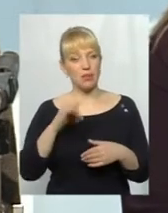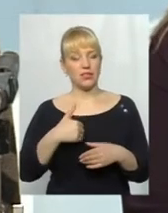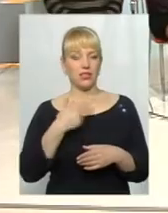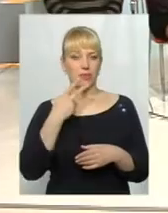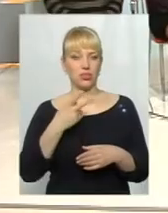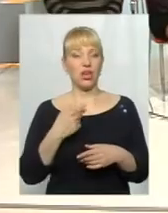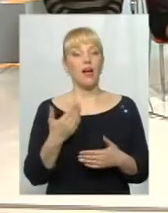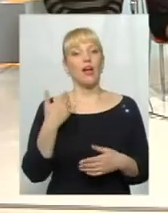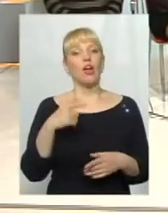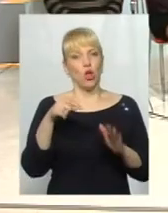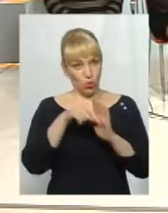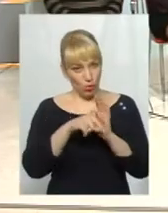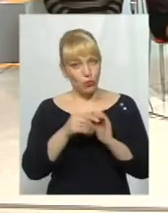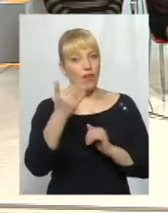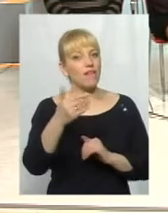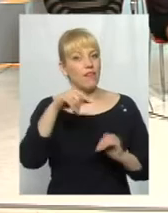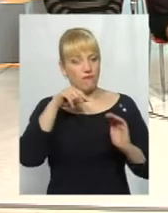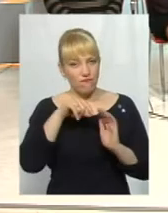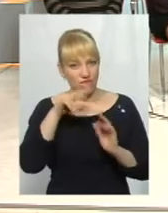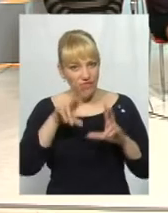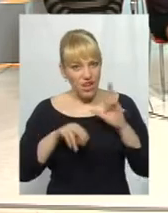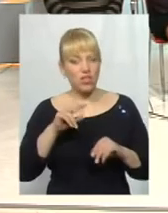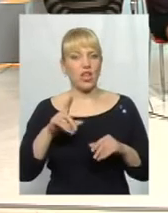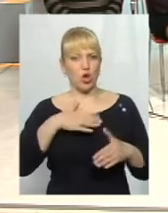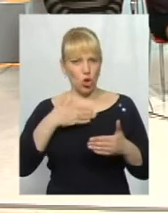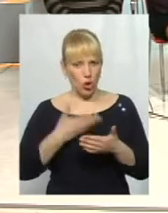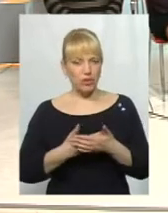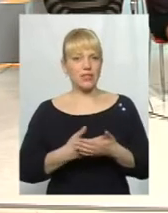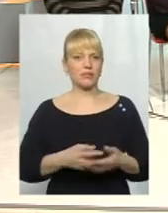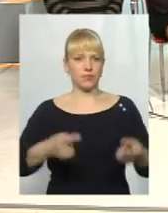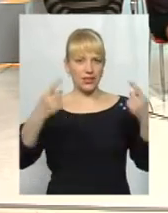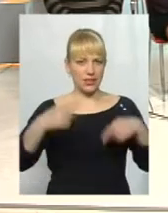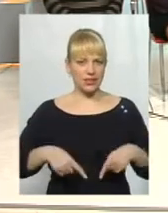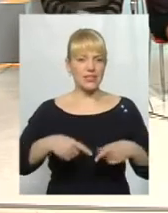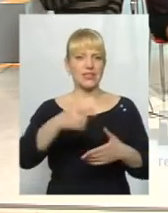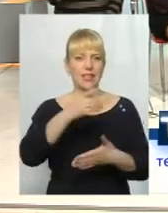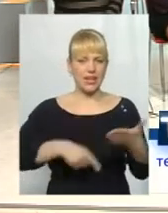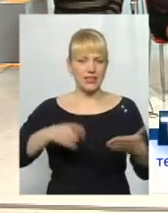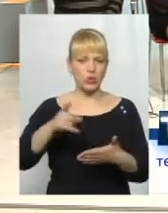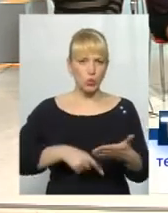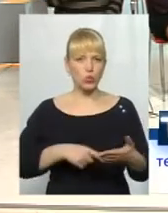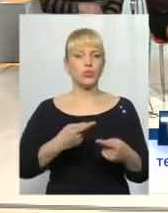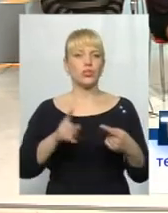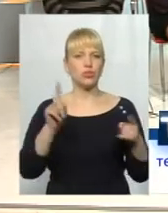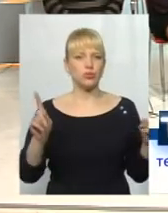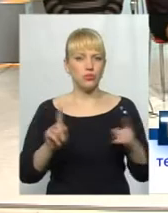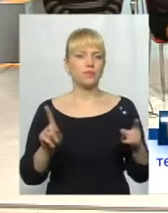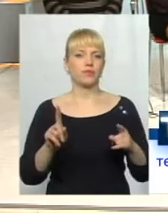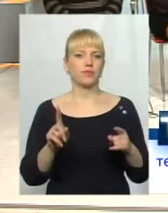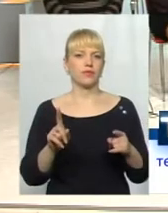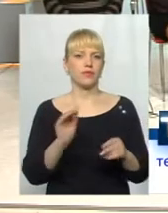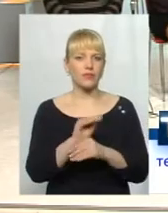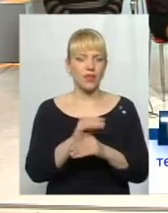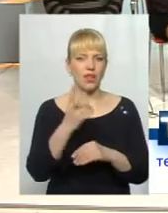вважаєте, що їх громадських активістів дискредитують конкретно, спрямовано на, скажімо,